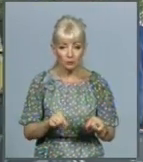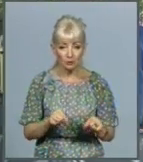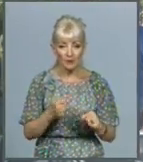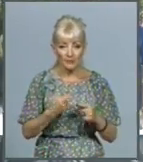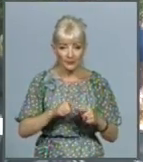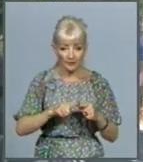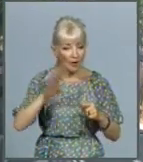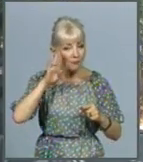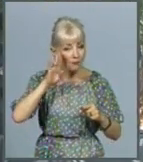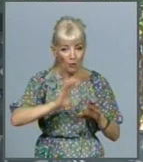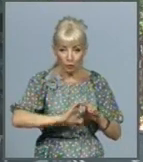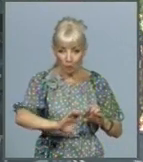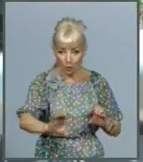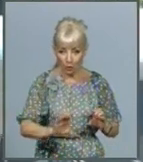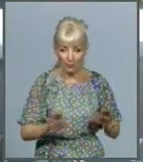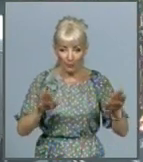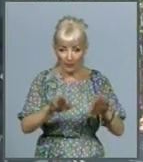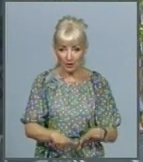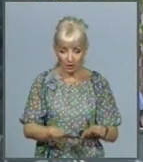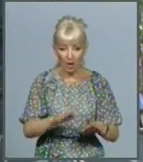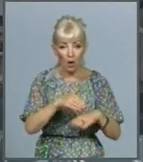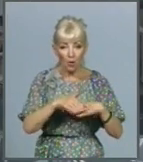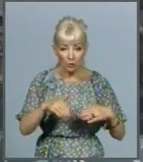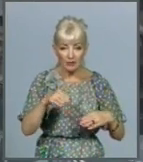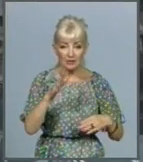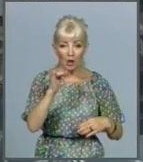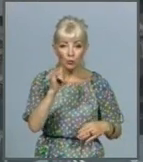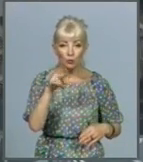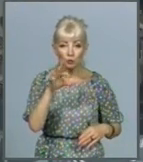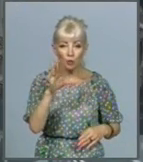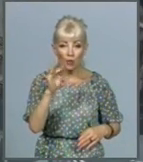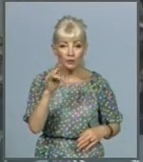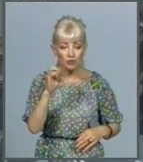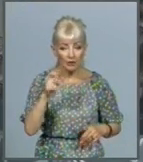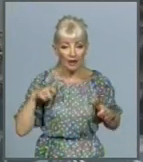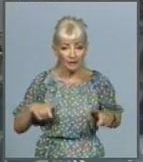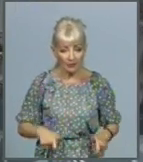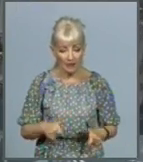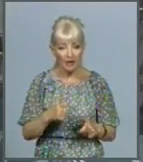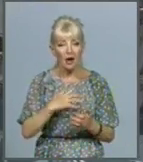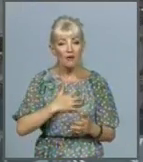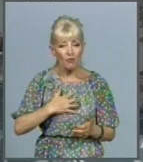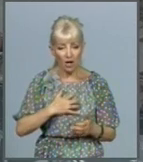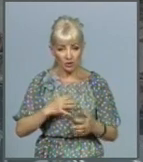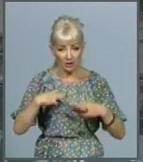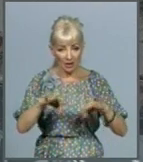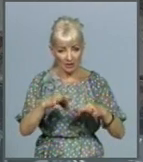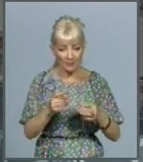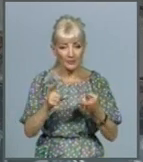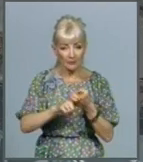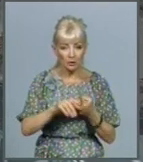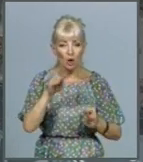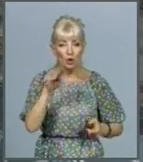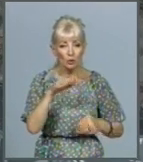Вулиця Генерала Удовіченка має важливе транспортне значення, бо пов'язує селище Жуковську, Шишківку та Північну